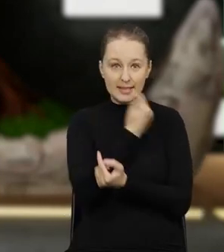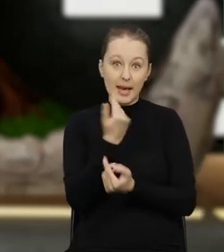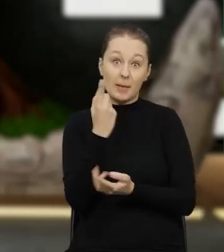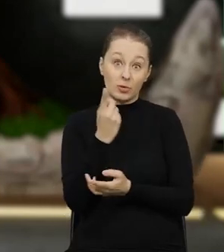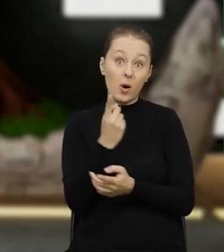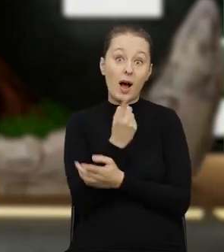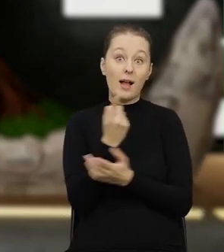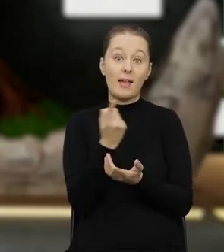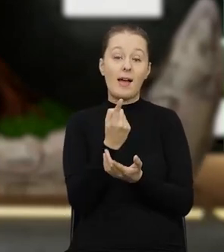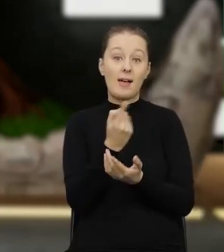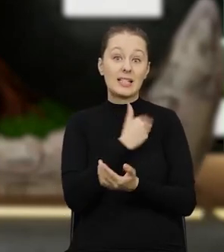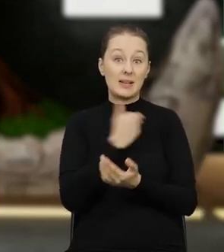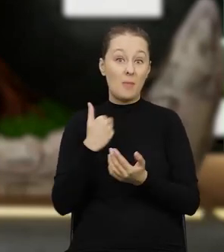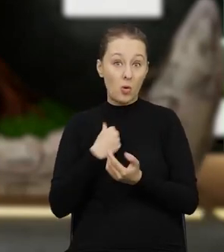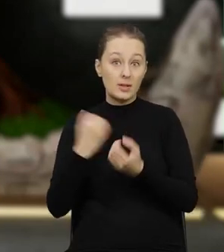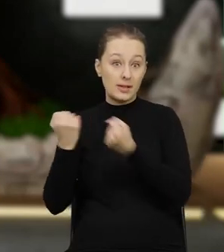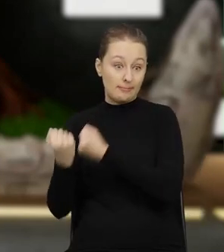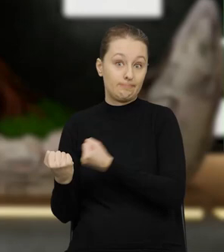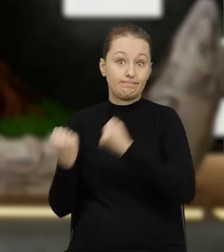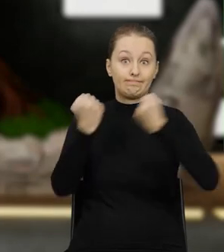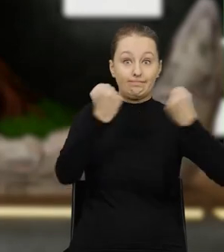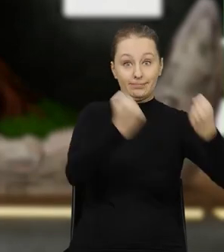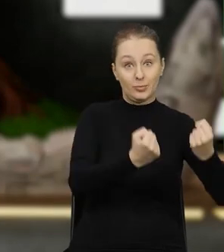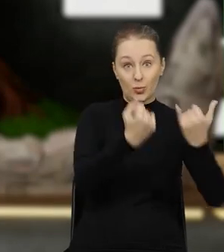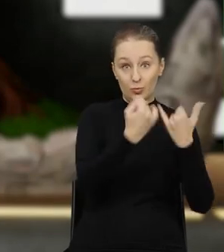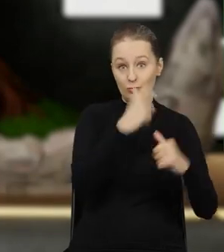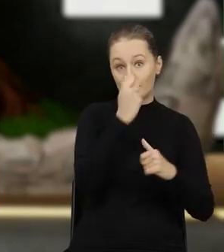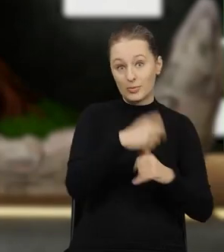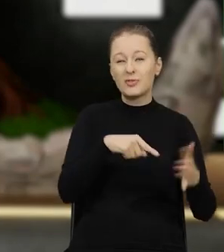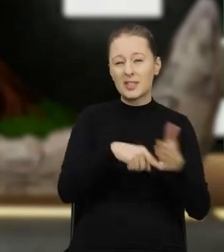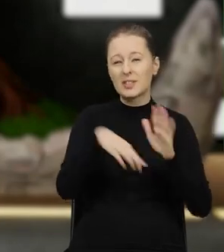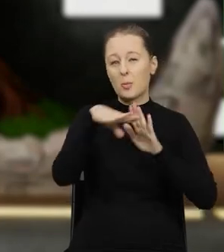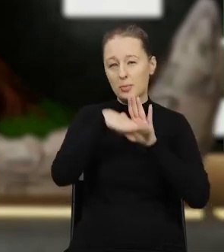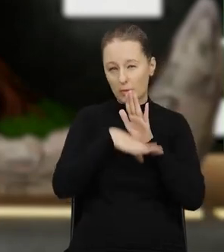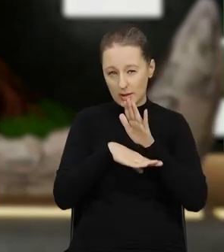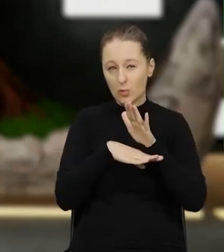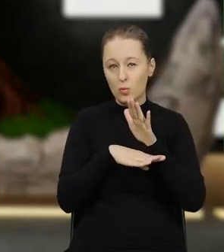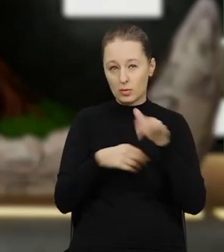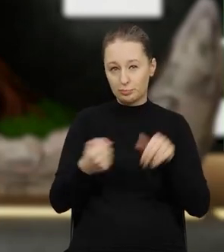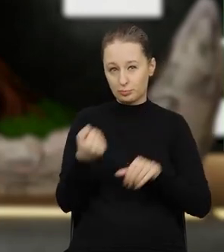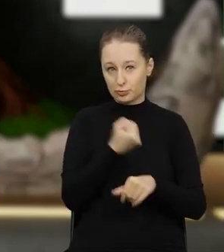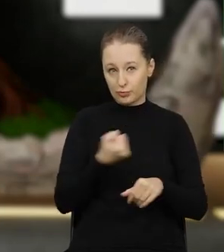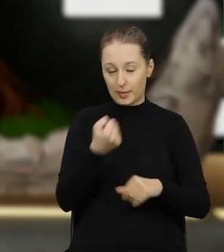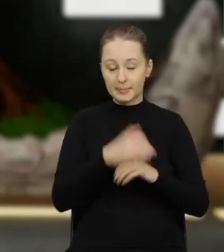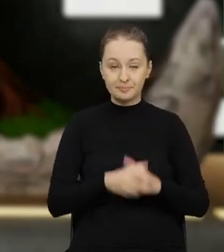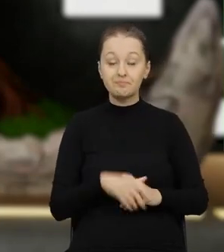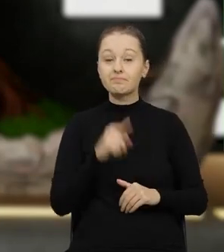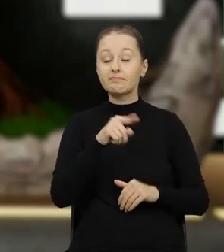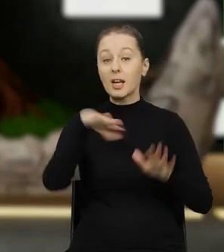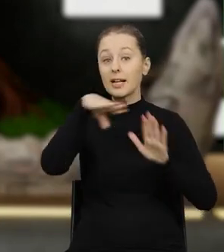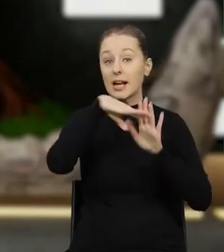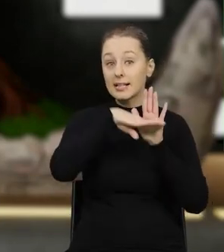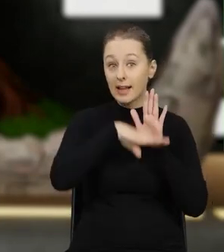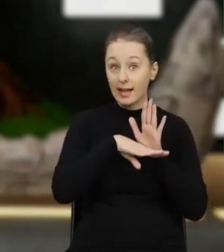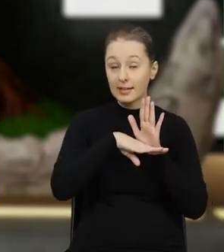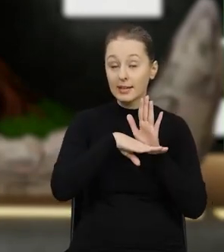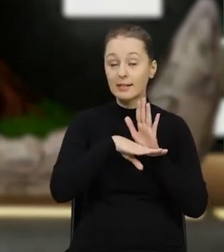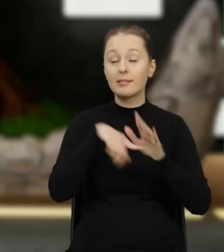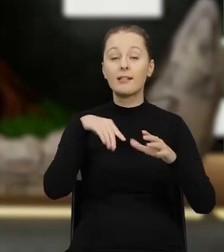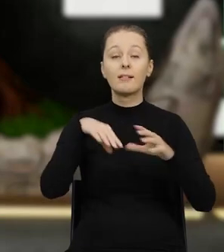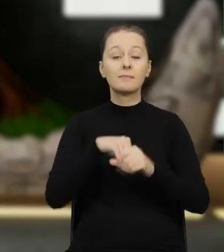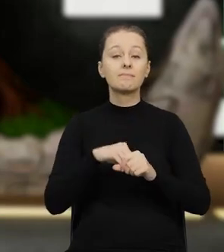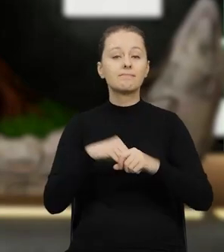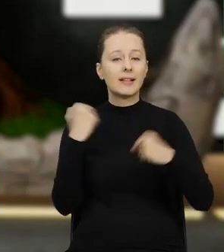wywożone są odpady z Polski w takim celu, więc wtedy też tę procedurę stosujemy. To jest procedura, w którą